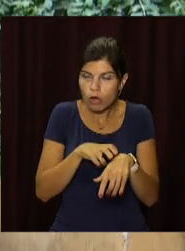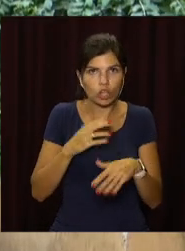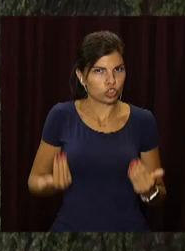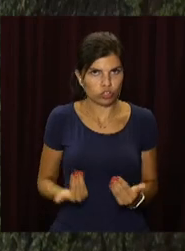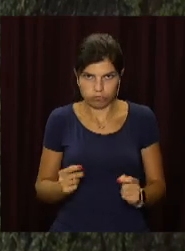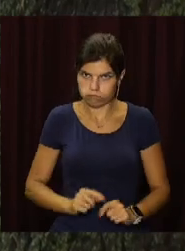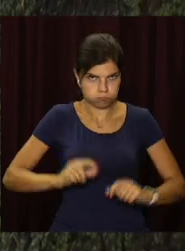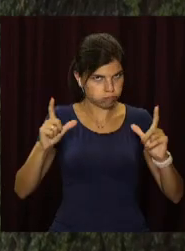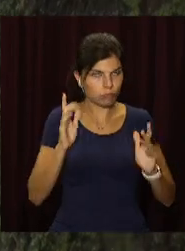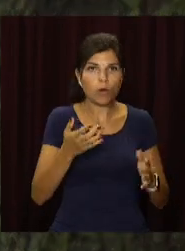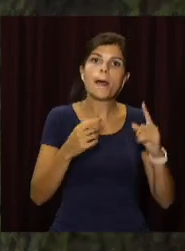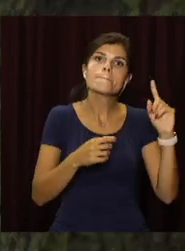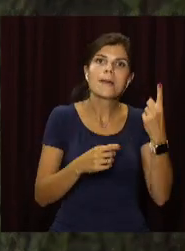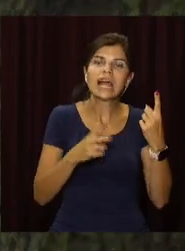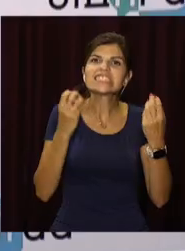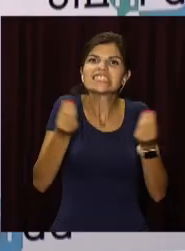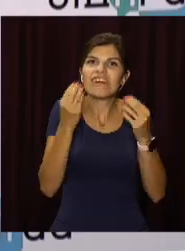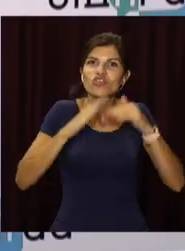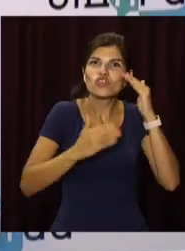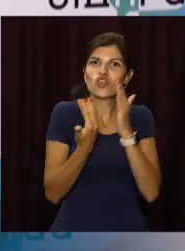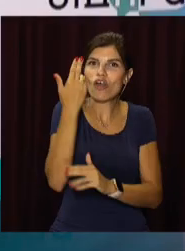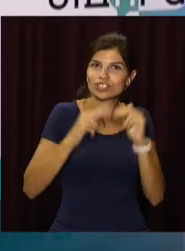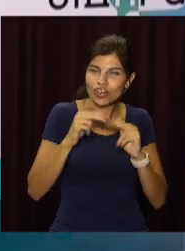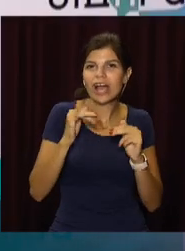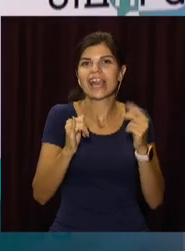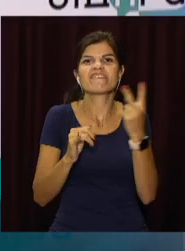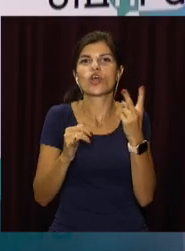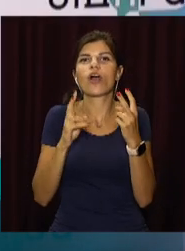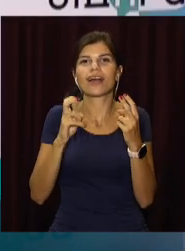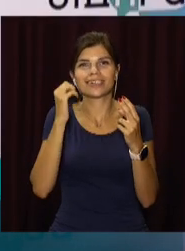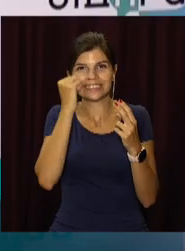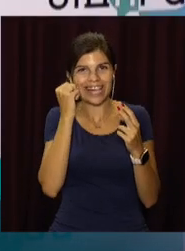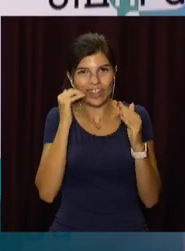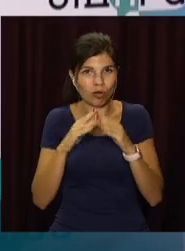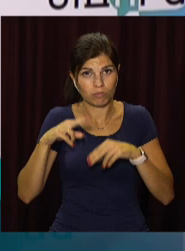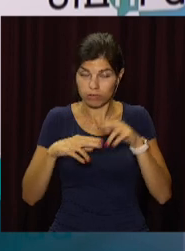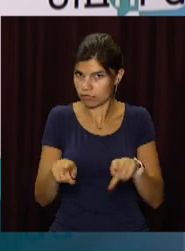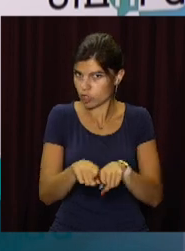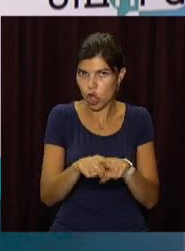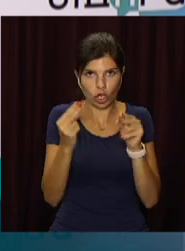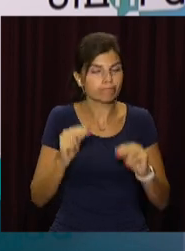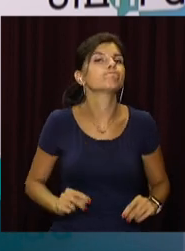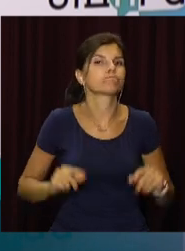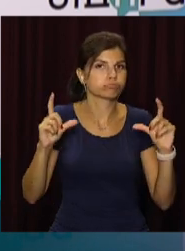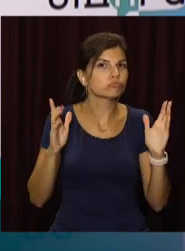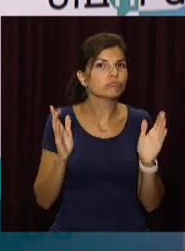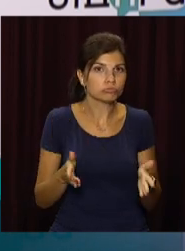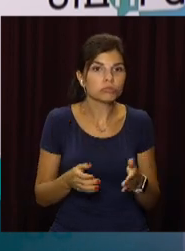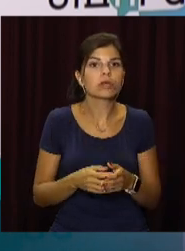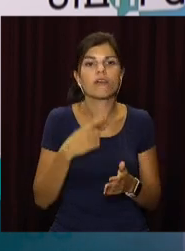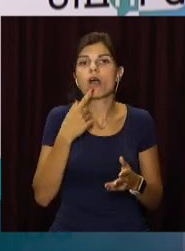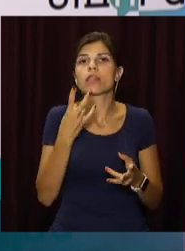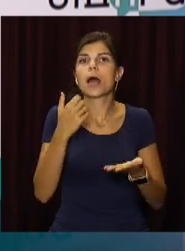очікується і на первинному, і на вторинному ринках. На даний момент ціни ростуть на постройку новострою, на